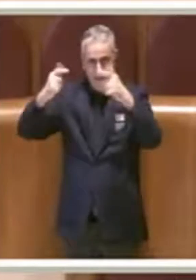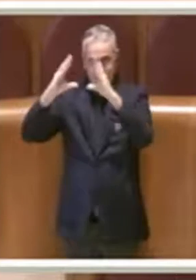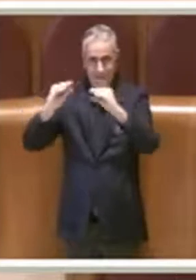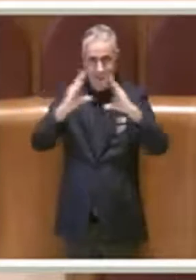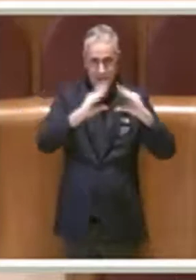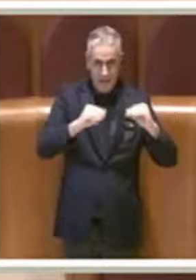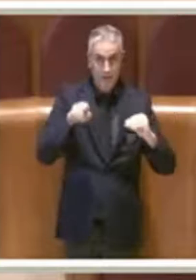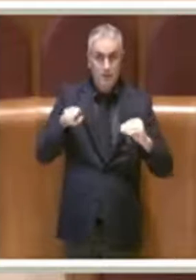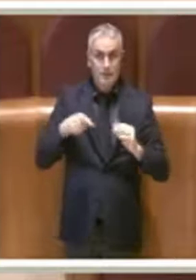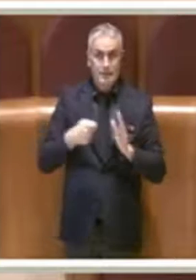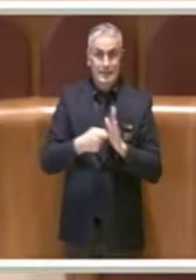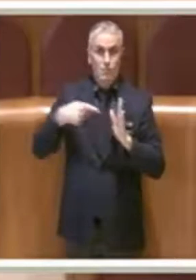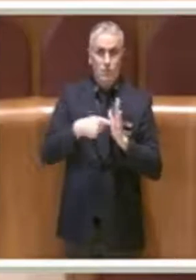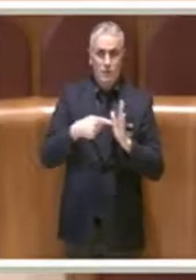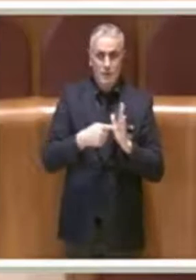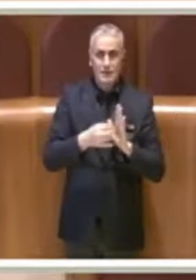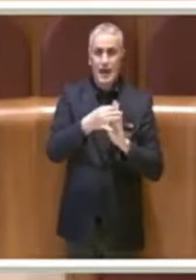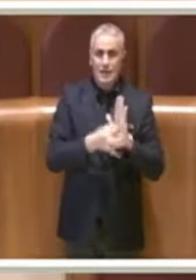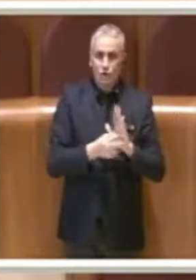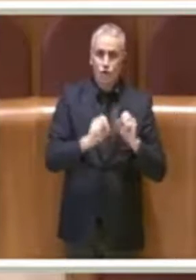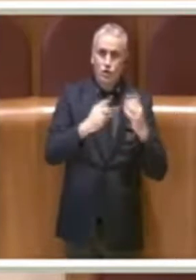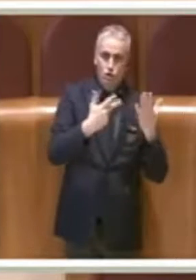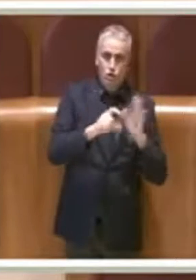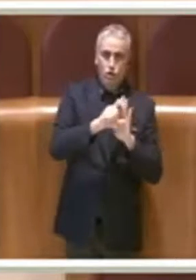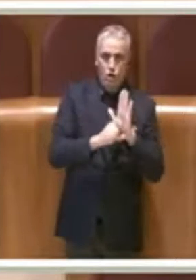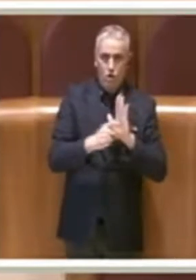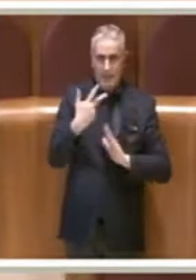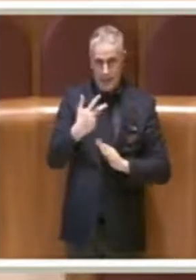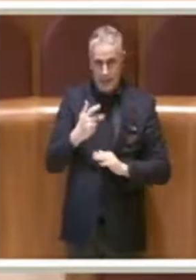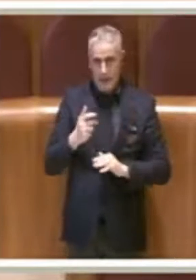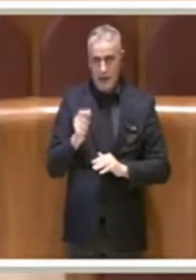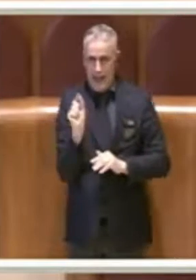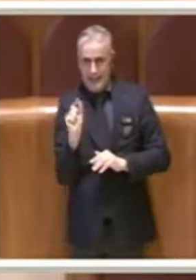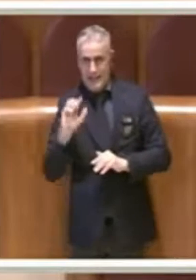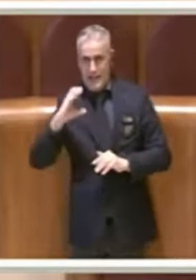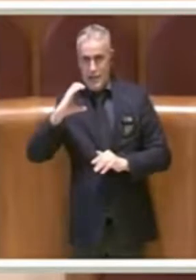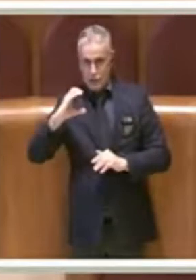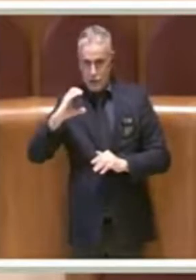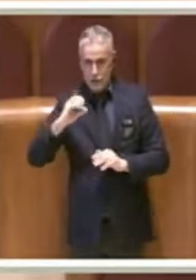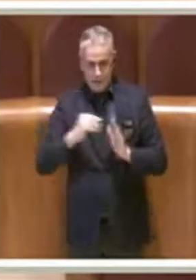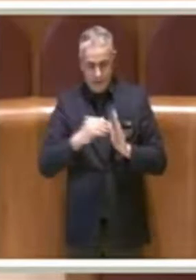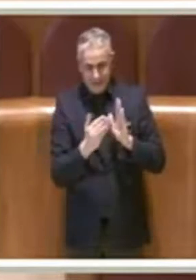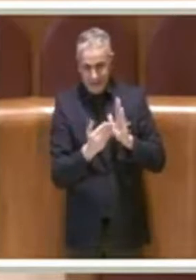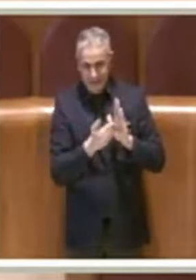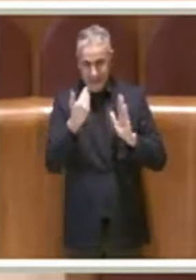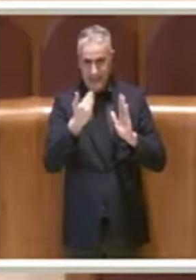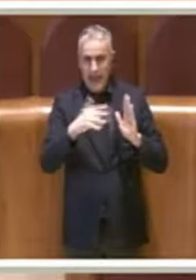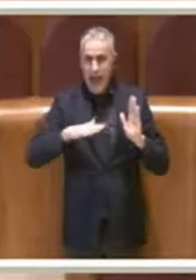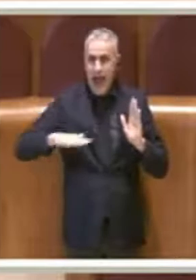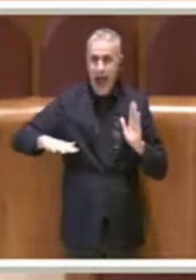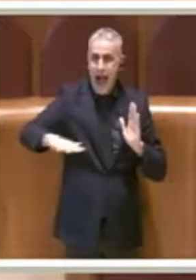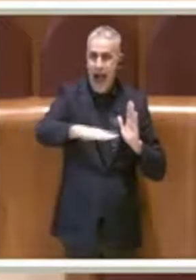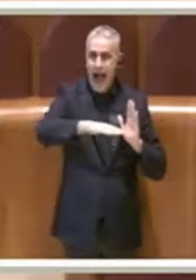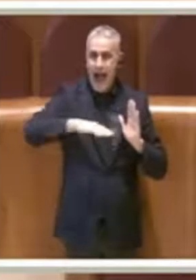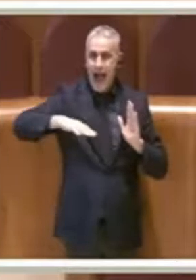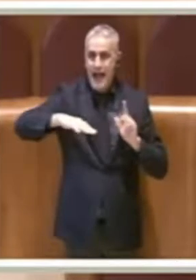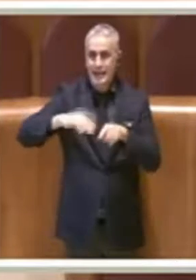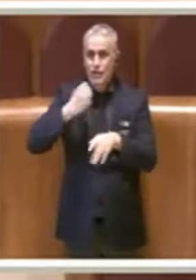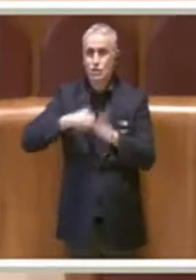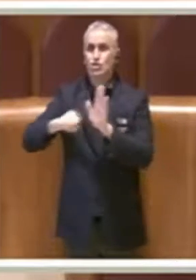importanti. All'articolo 18,3 lettera C, togliamo nelle aree di interesse storico e questo fa sì che gli alberi